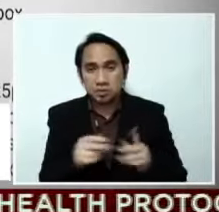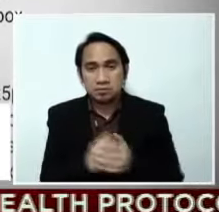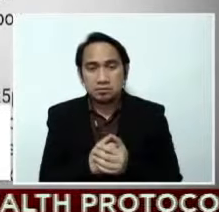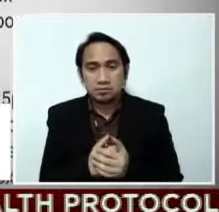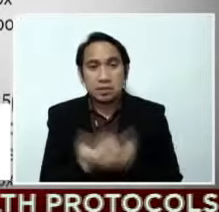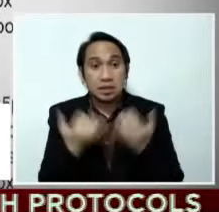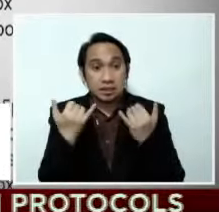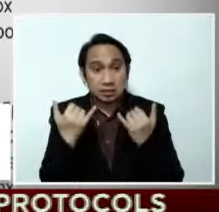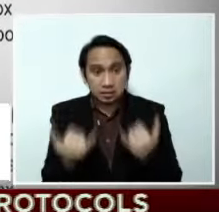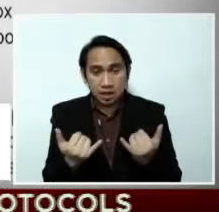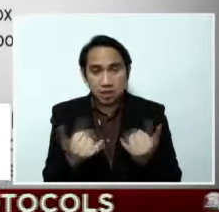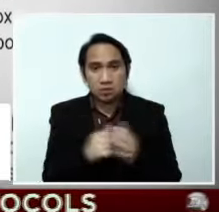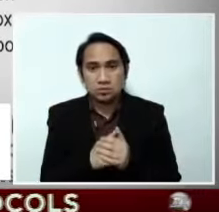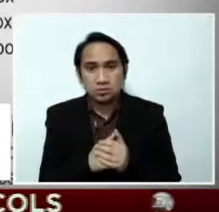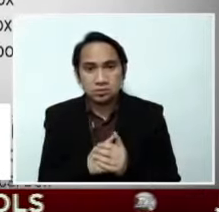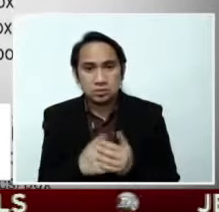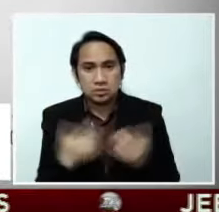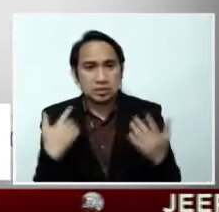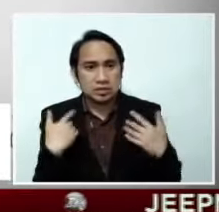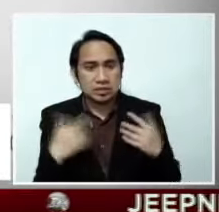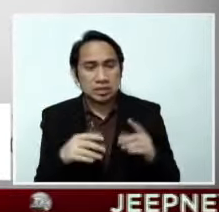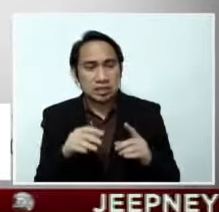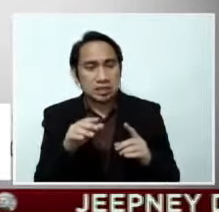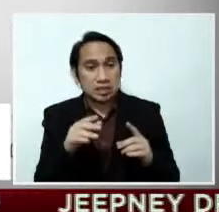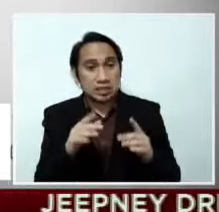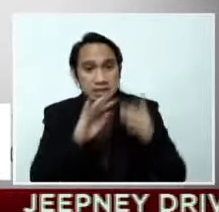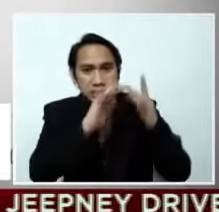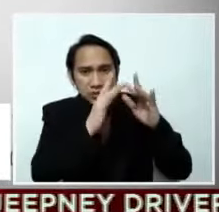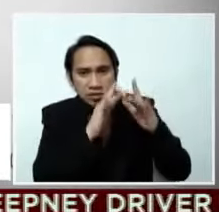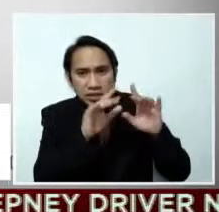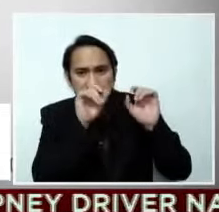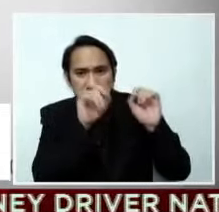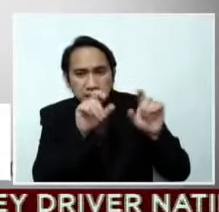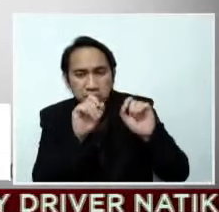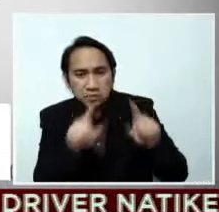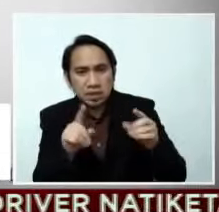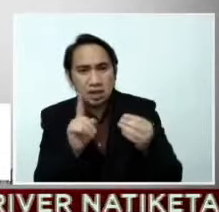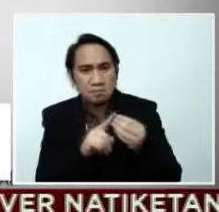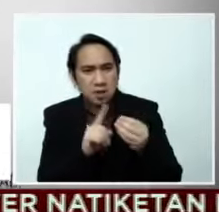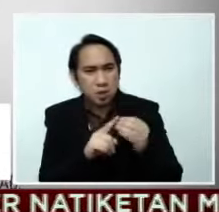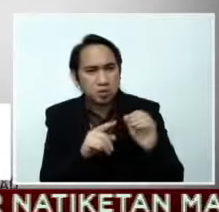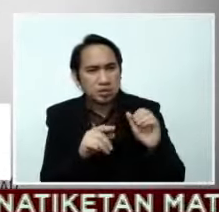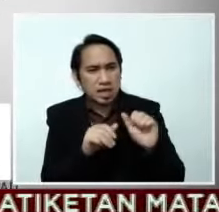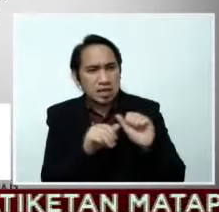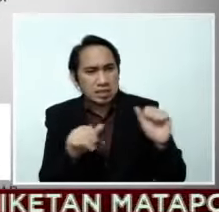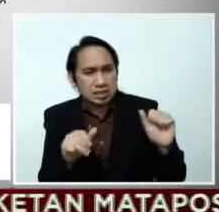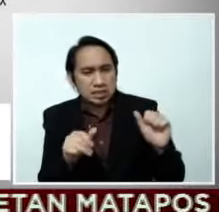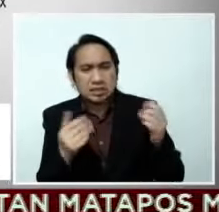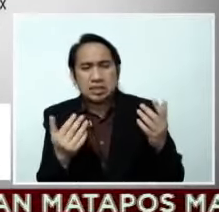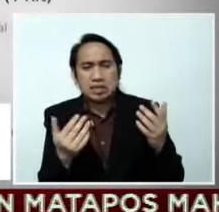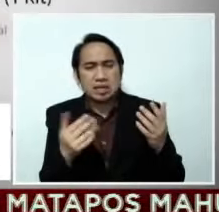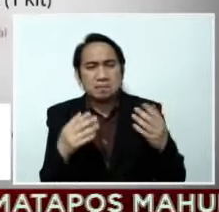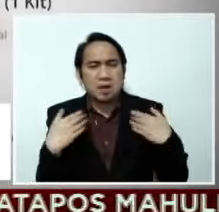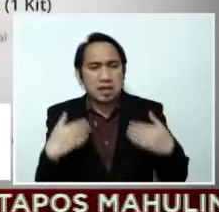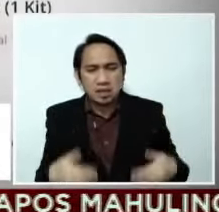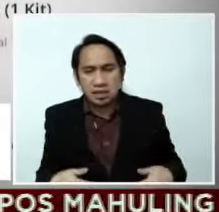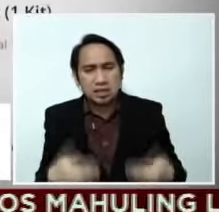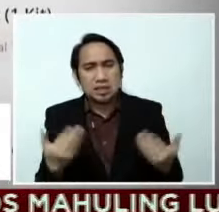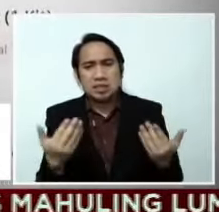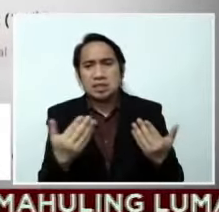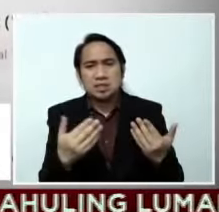nagbebenta sa mga e-commerce at social media platforms ng mga antibody, antigen at saliva sputum test kits.